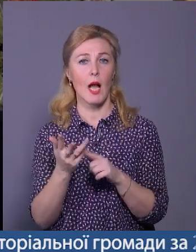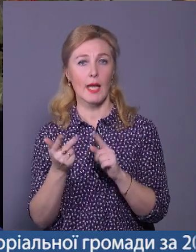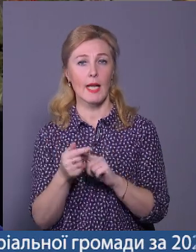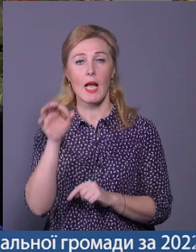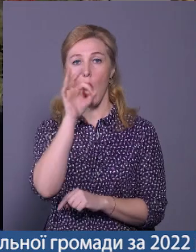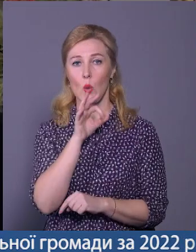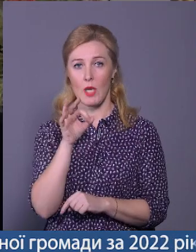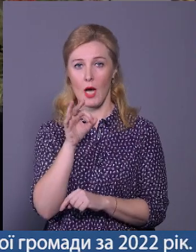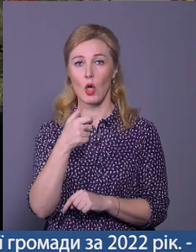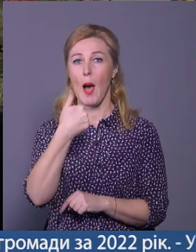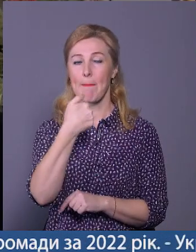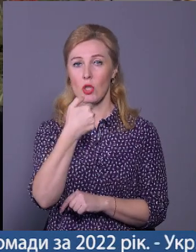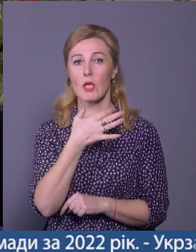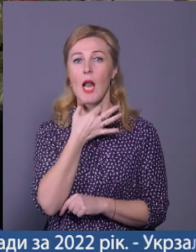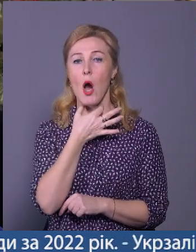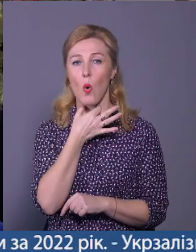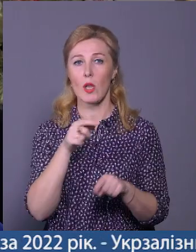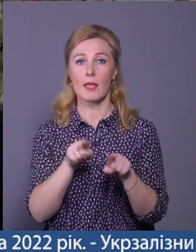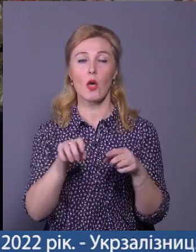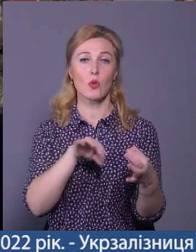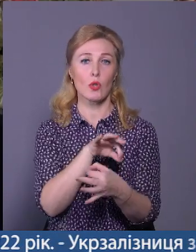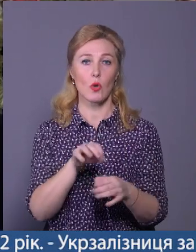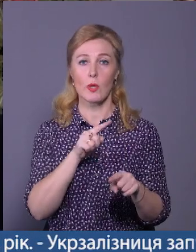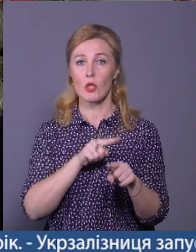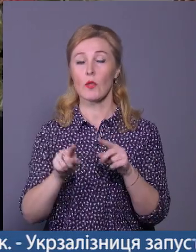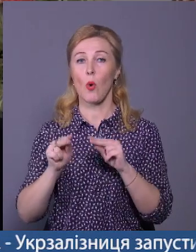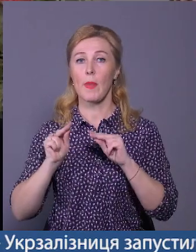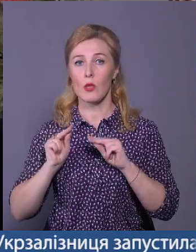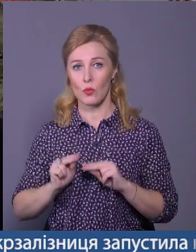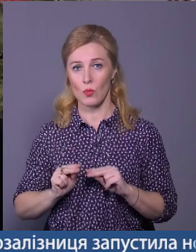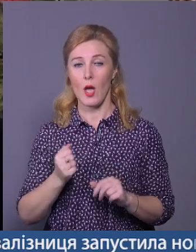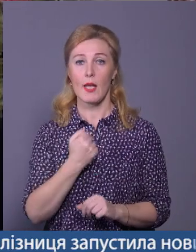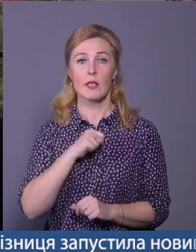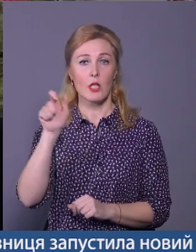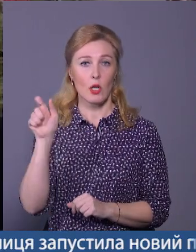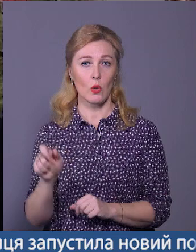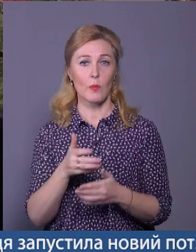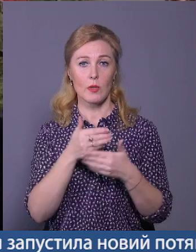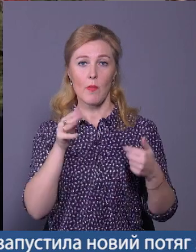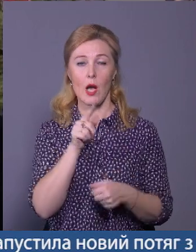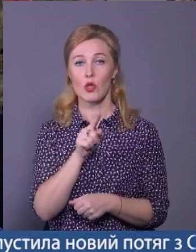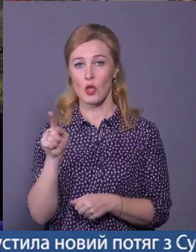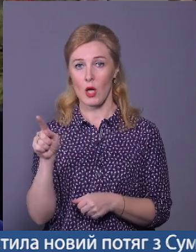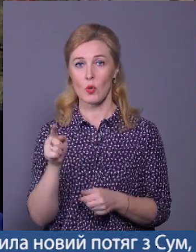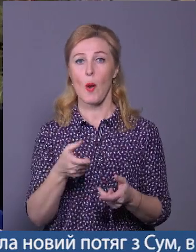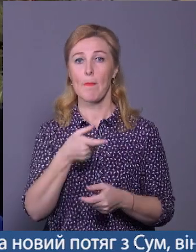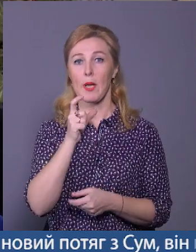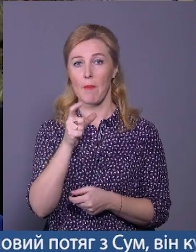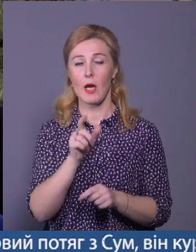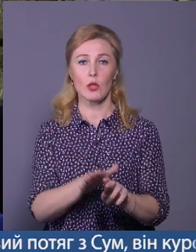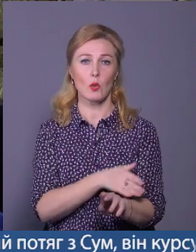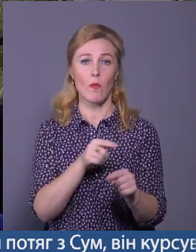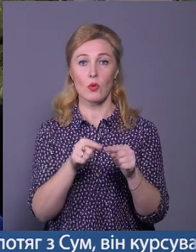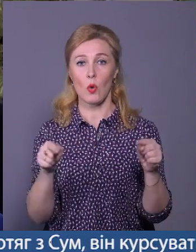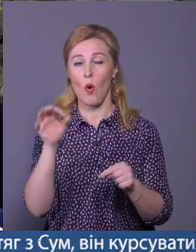людяники, пшикалки для горела або ж сиропа. Те, що дуже швидко працює. На жаль, хлопці не мають великого часу приймати якісь довгострокові